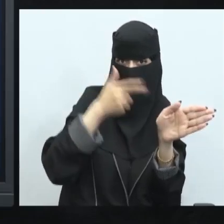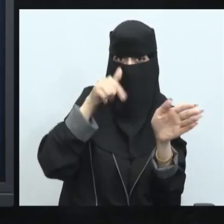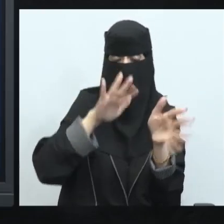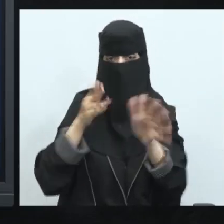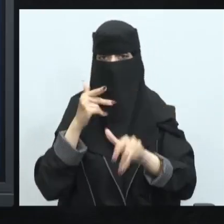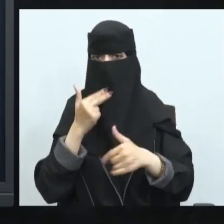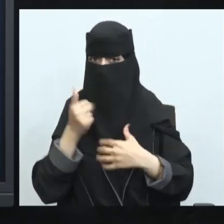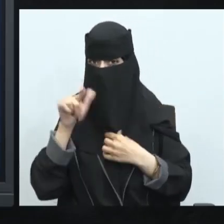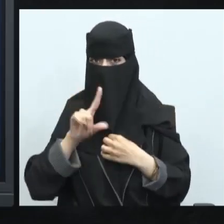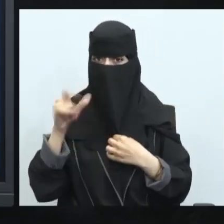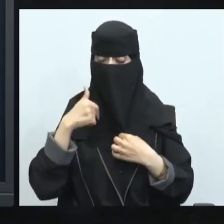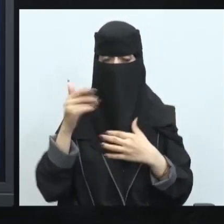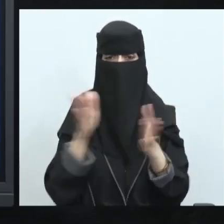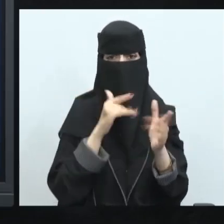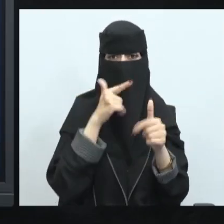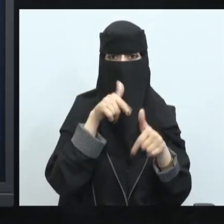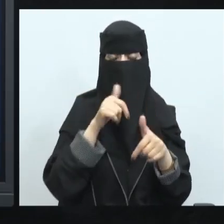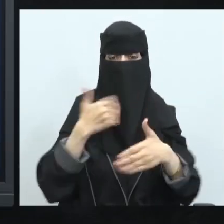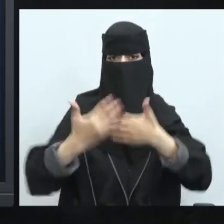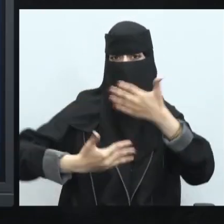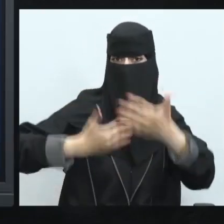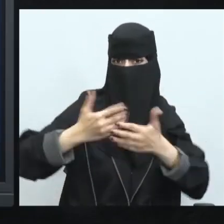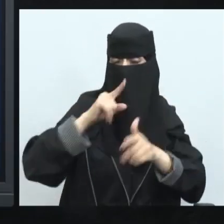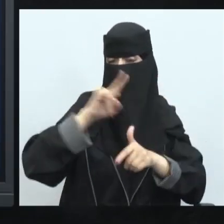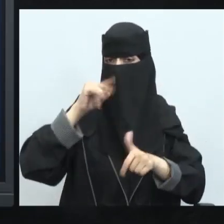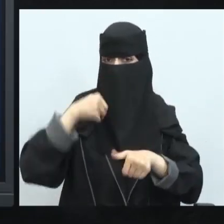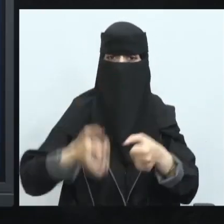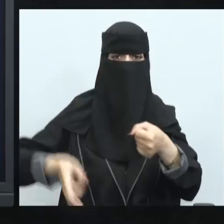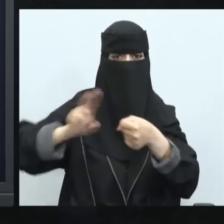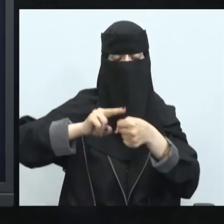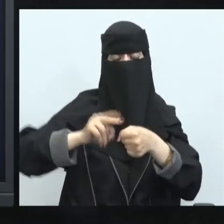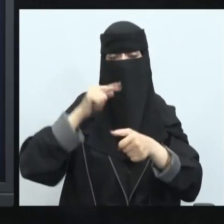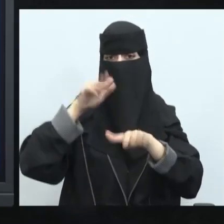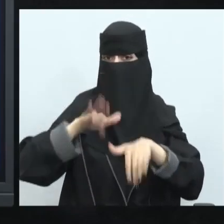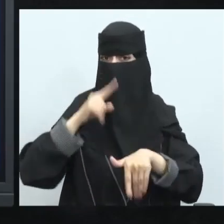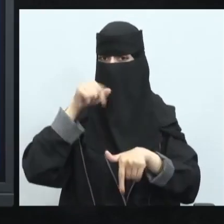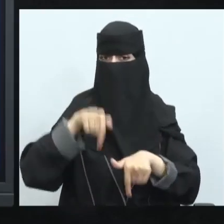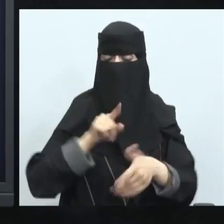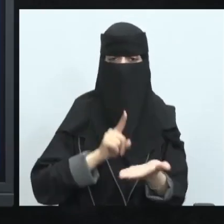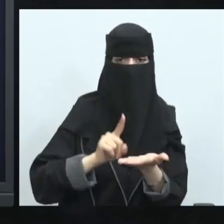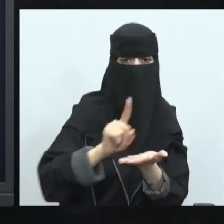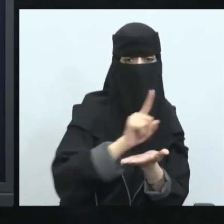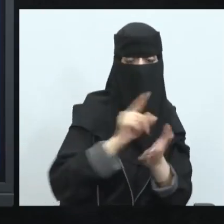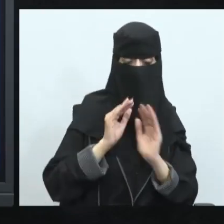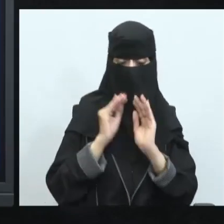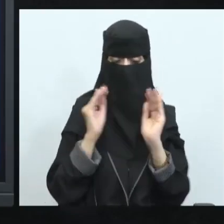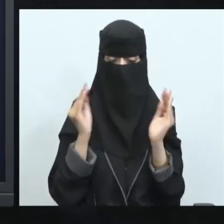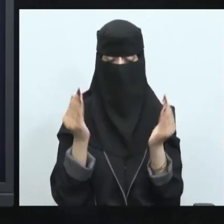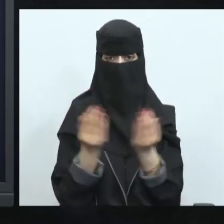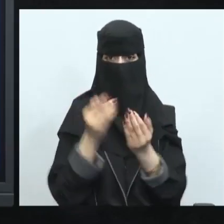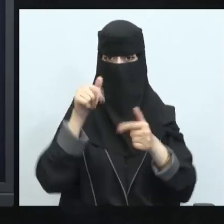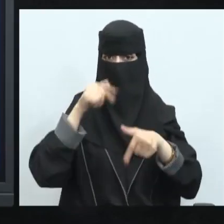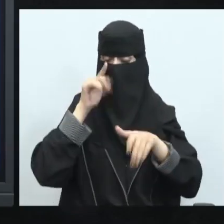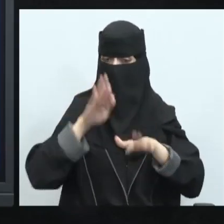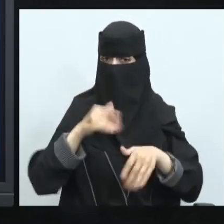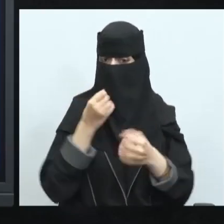النظيفة أو الطاقة غير متجددة كذلك البيئة المحيطة من البيئة